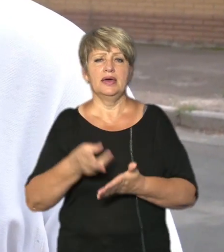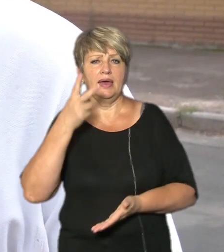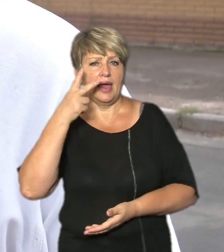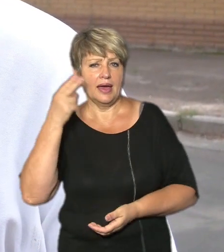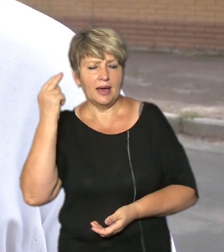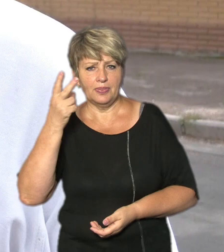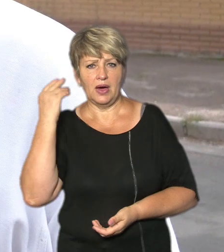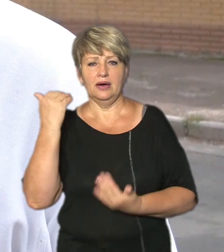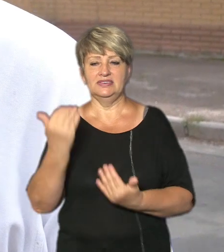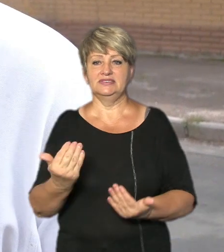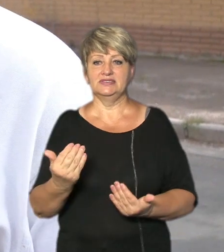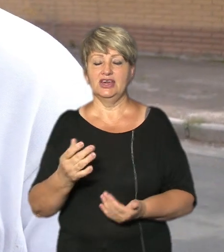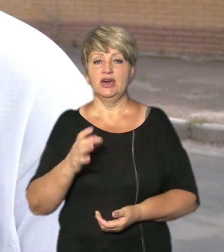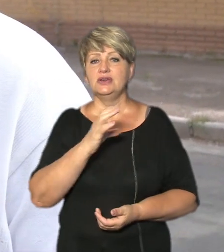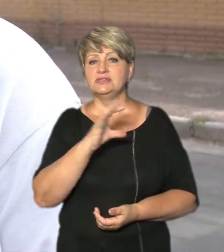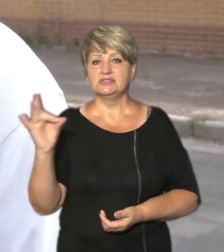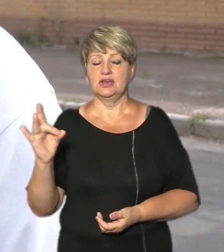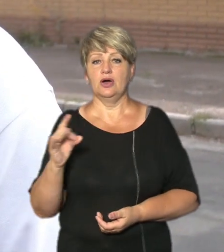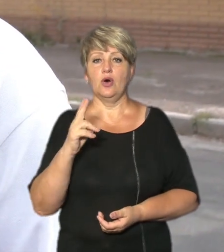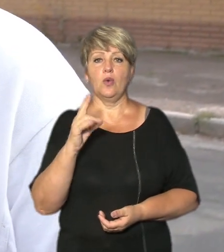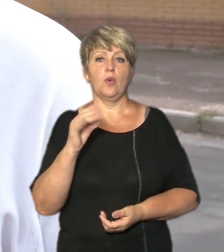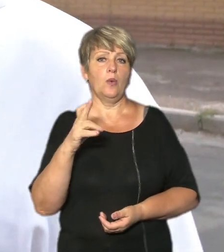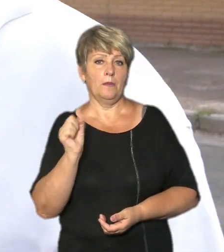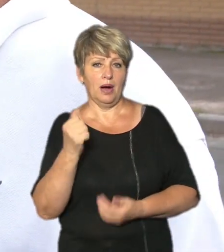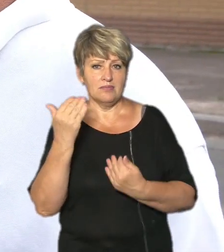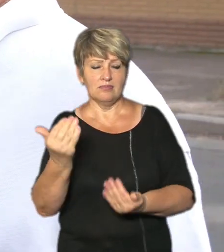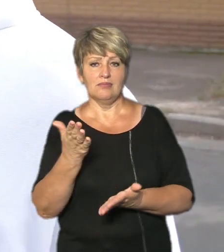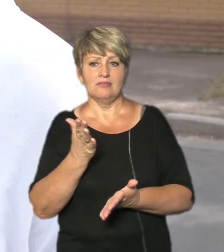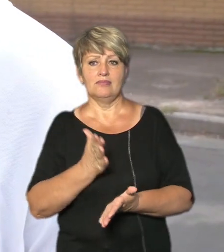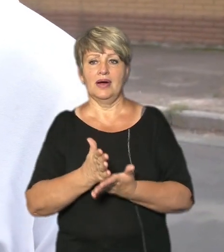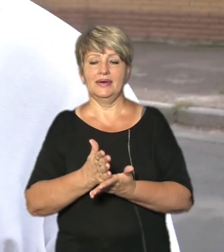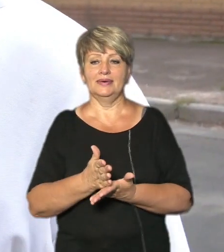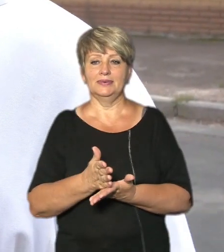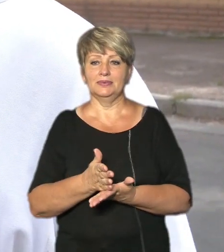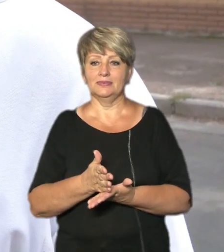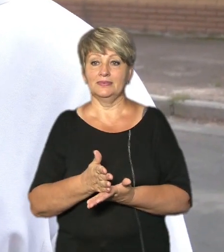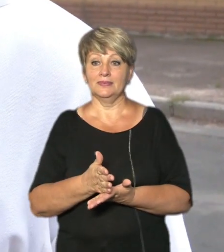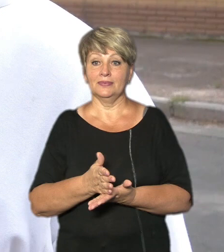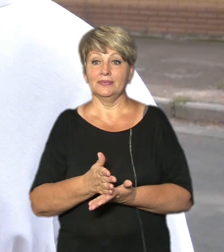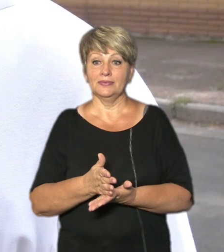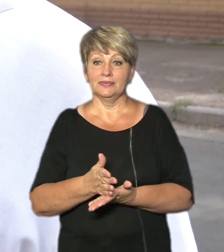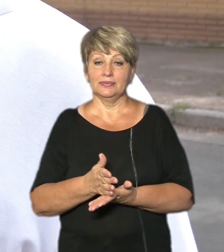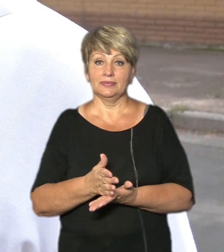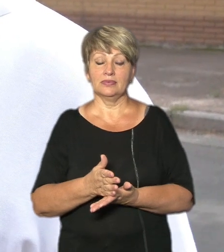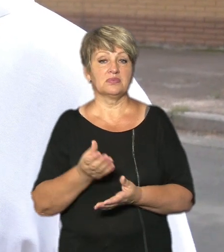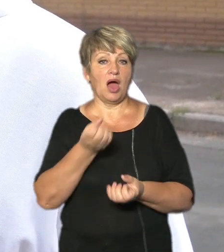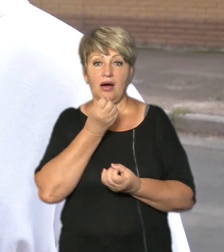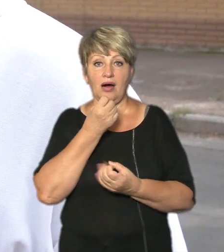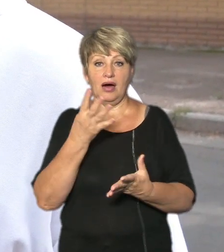дун, ну і совєцьке Кубінське є цілий блоки, альбоми цілий кубінський Там їх гарні